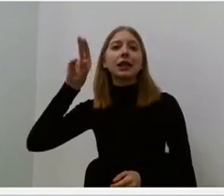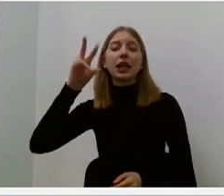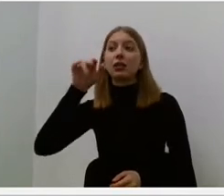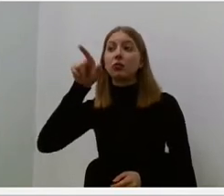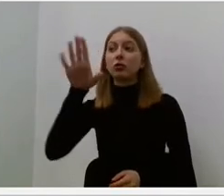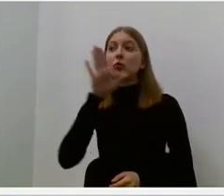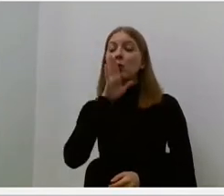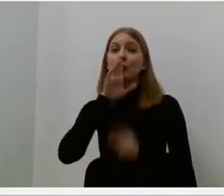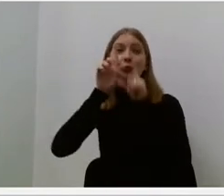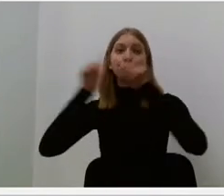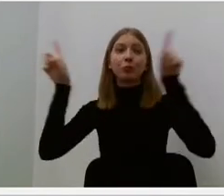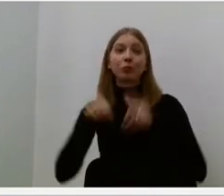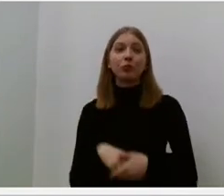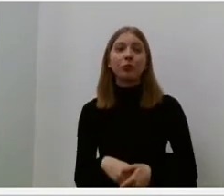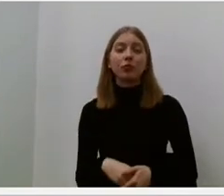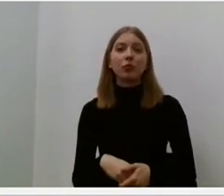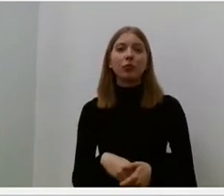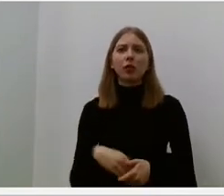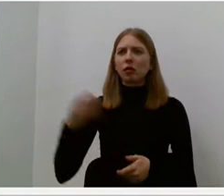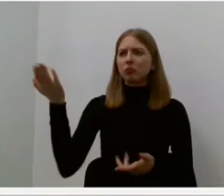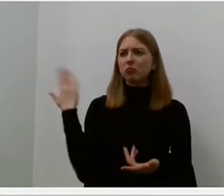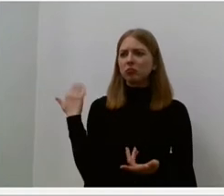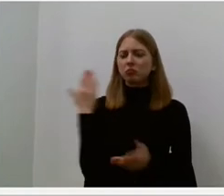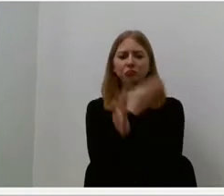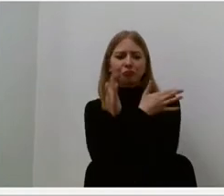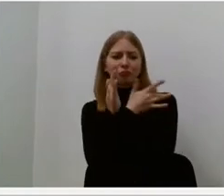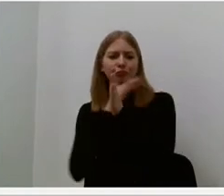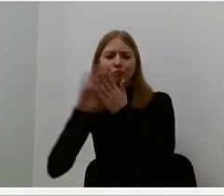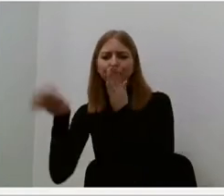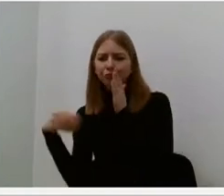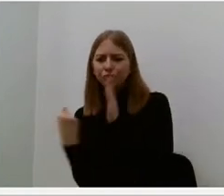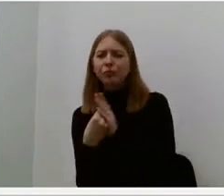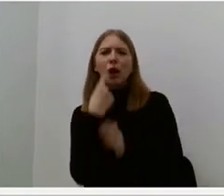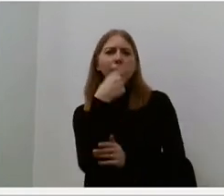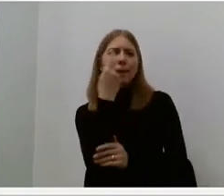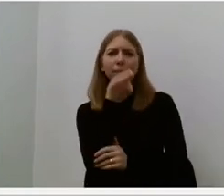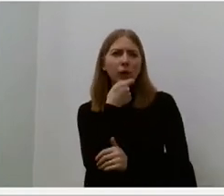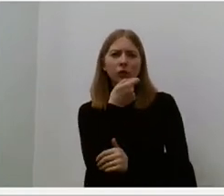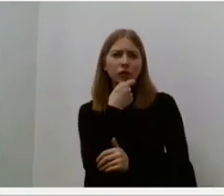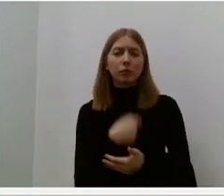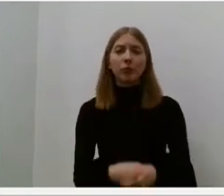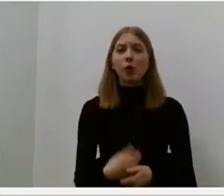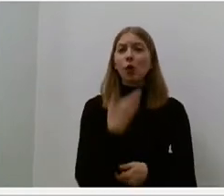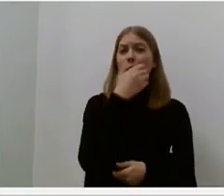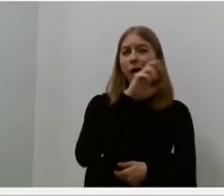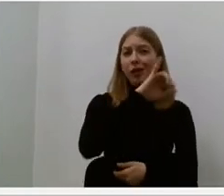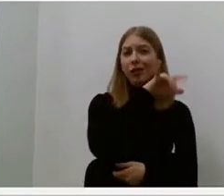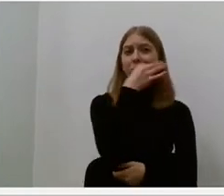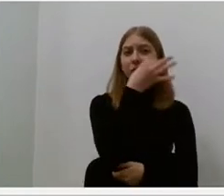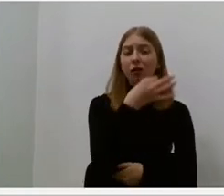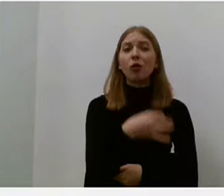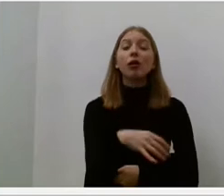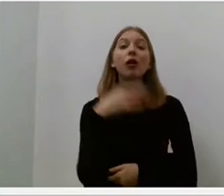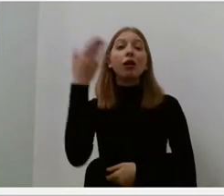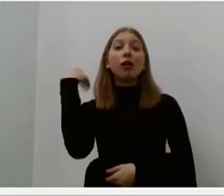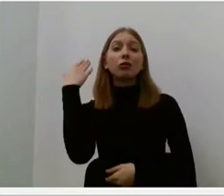įvertinta asmenybė. Štai kaip pati Marija apie ją sakė, kai dar Lietuvoje motinos savo vaikų nuo